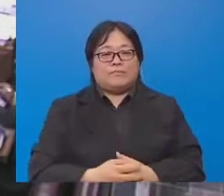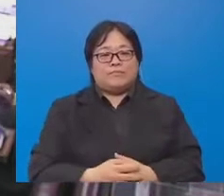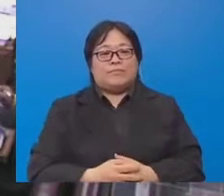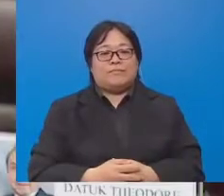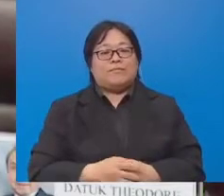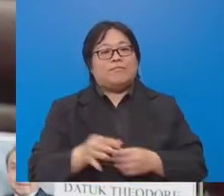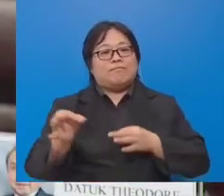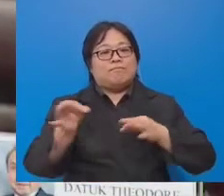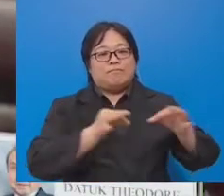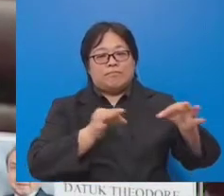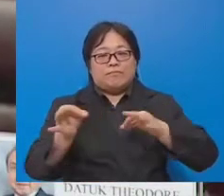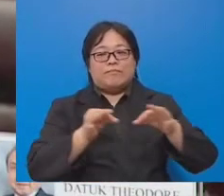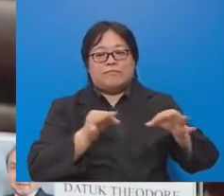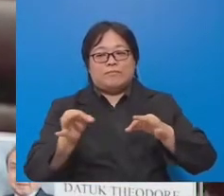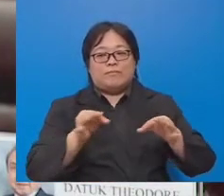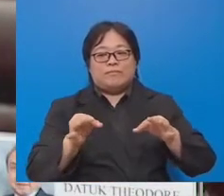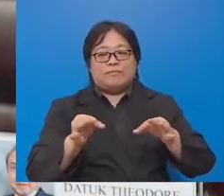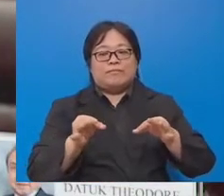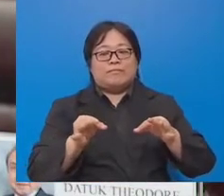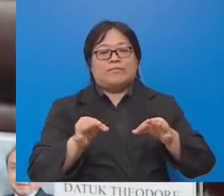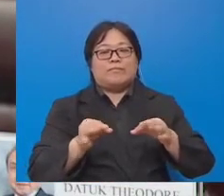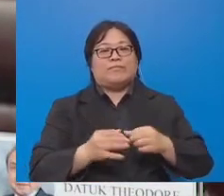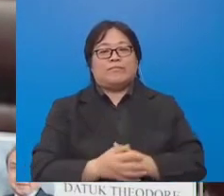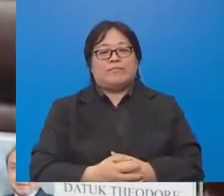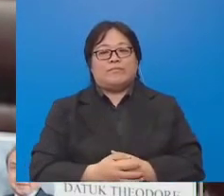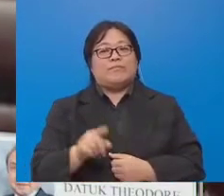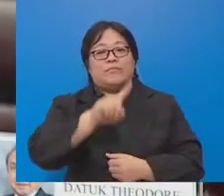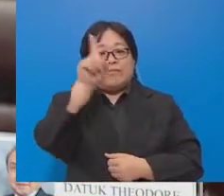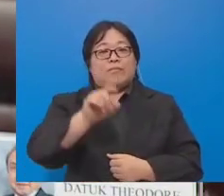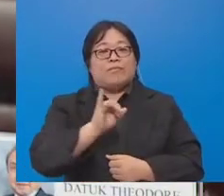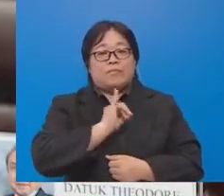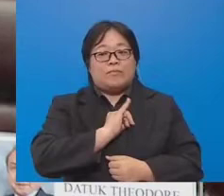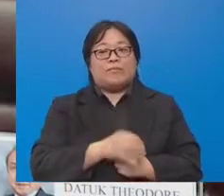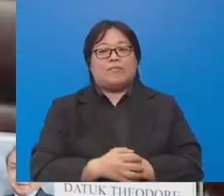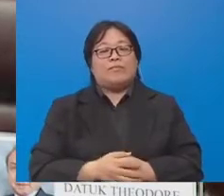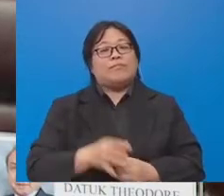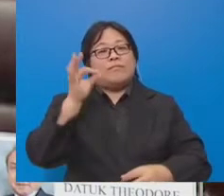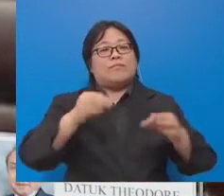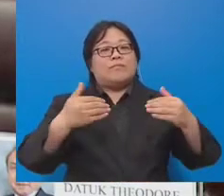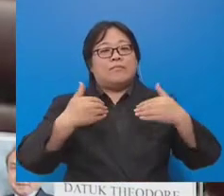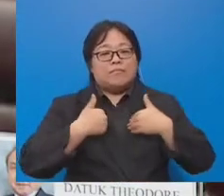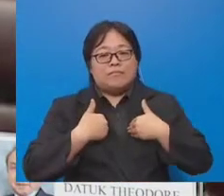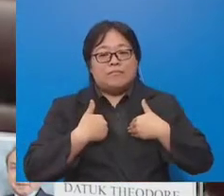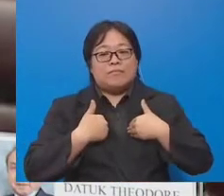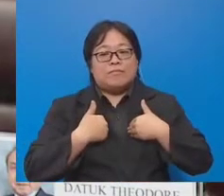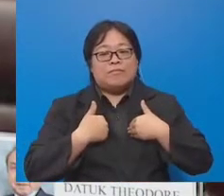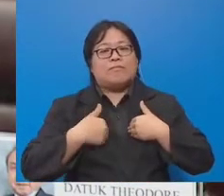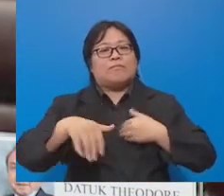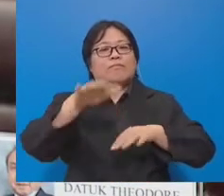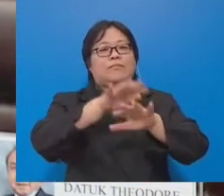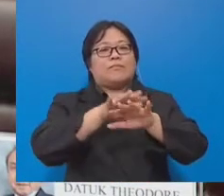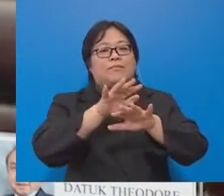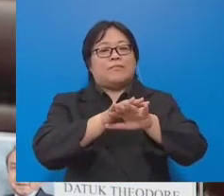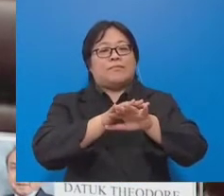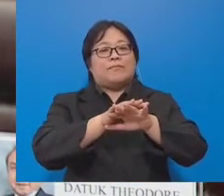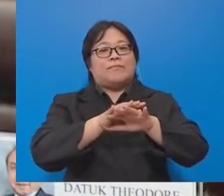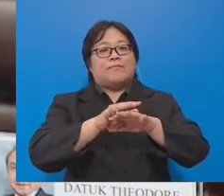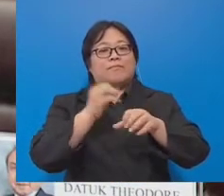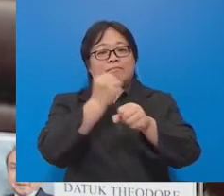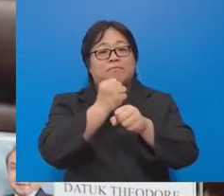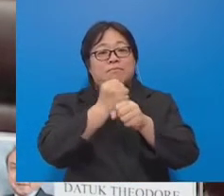atas penjelasan yang diberikan. Soalan saya ialah jika terdapat ramai lagi pekerja